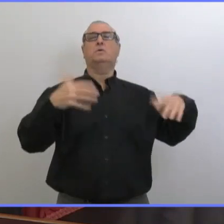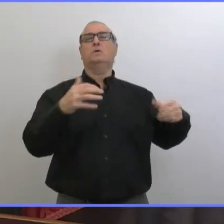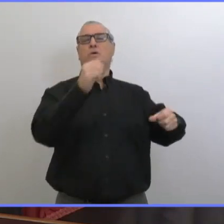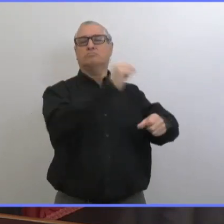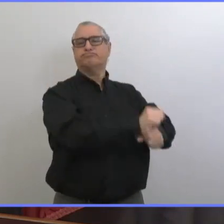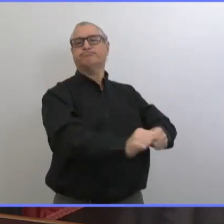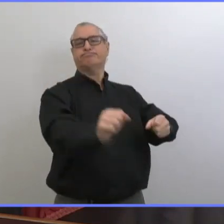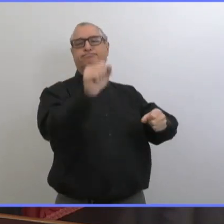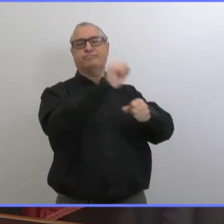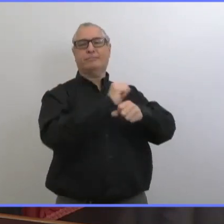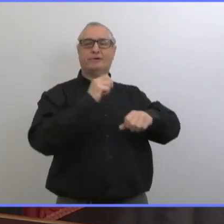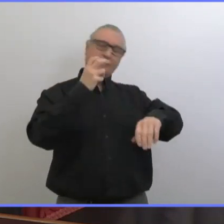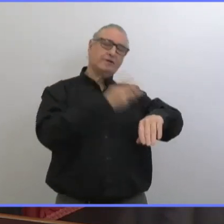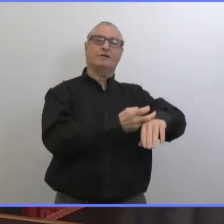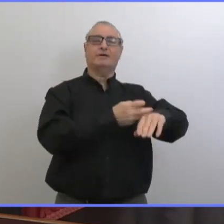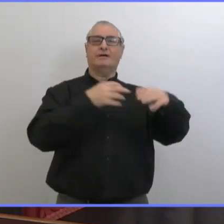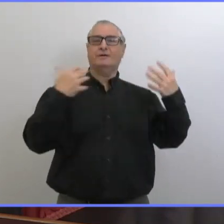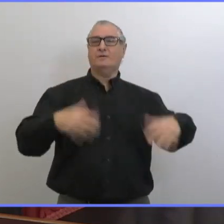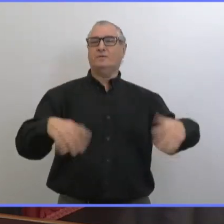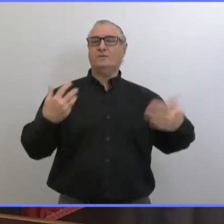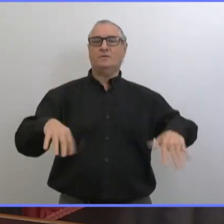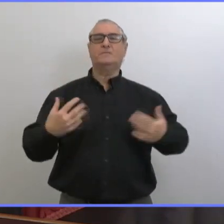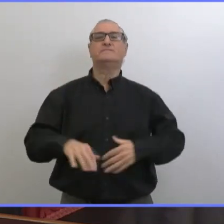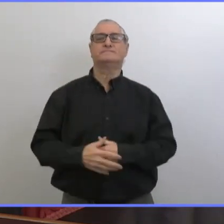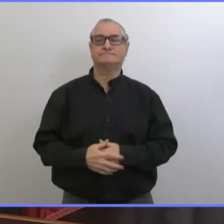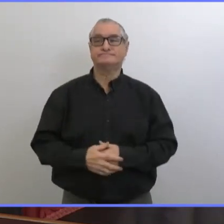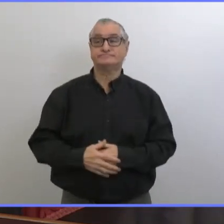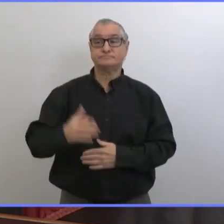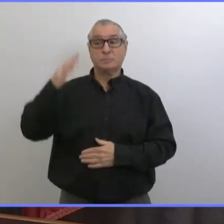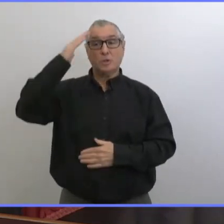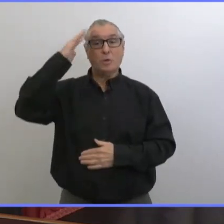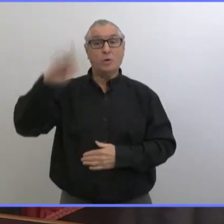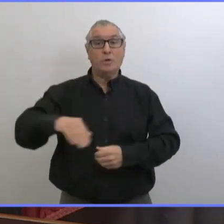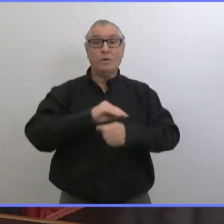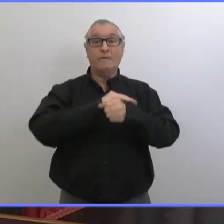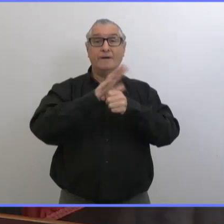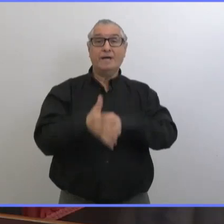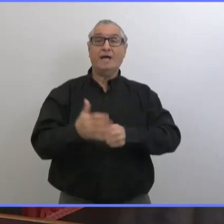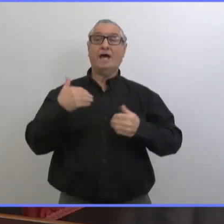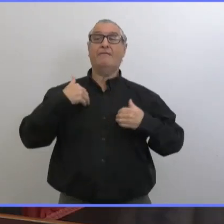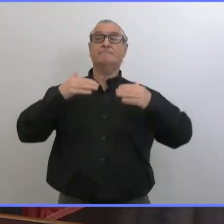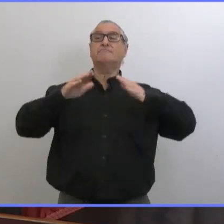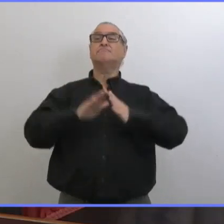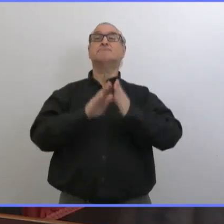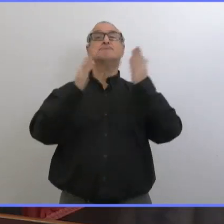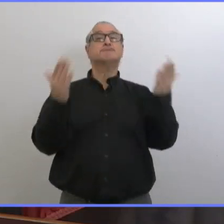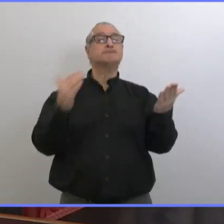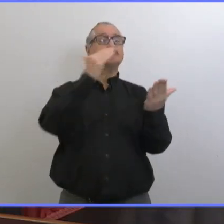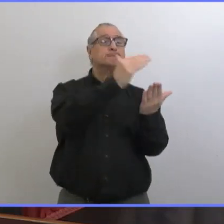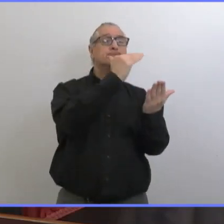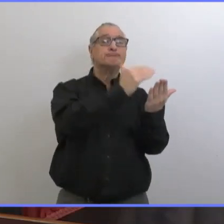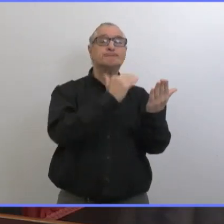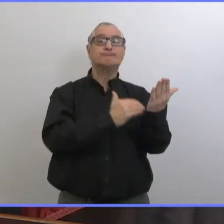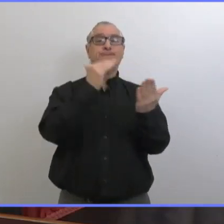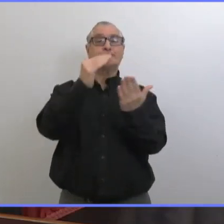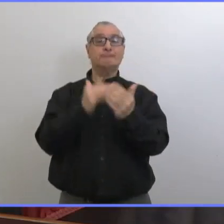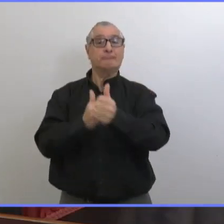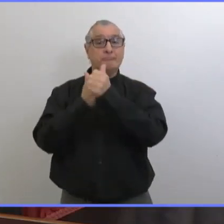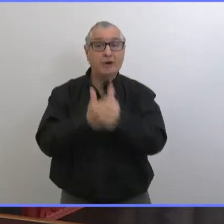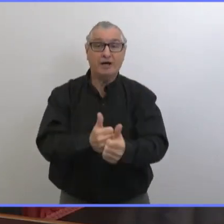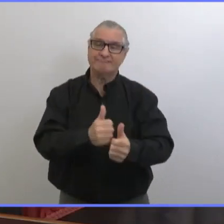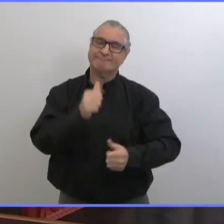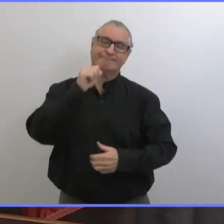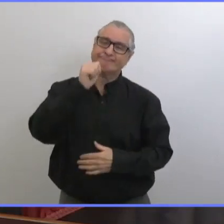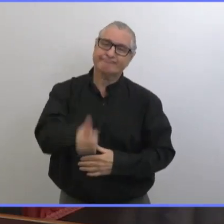Comme vous pouvez tous le comprendre, on n'a pas de guide qui va d'une étape à l'autre. Mais